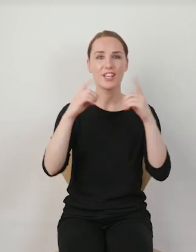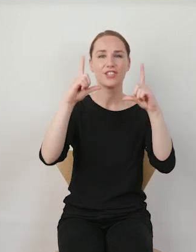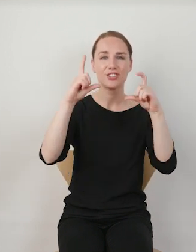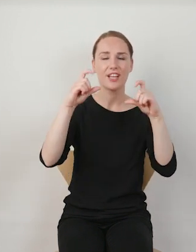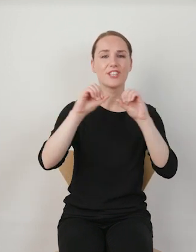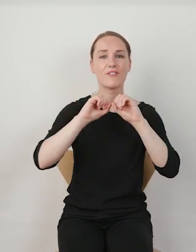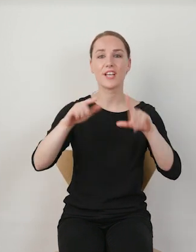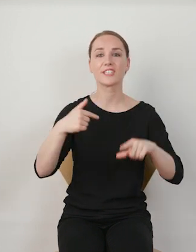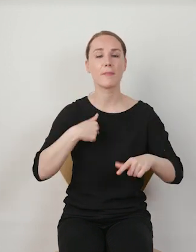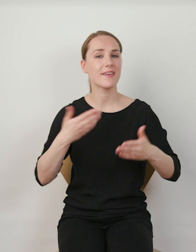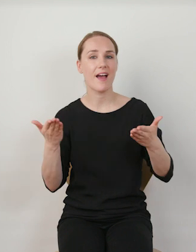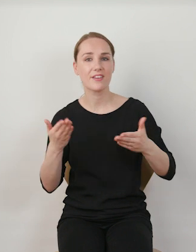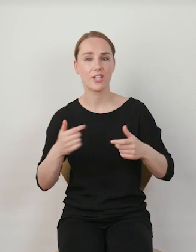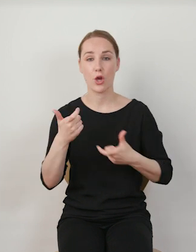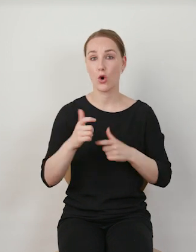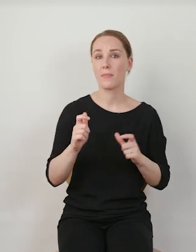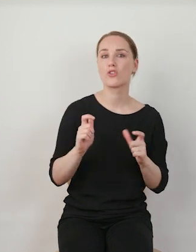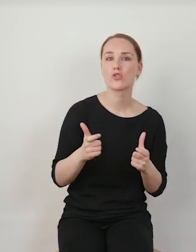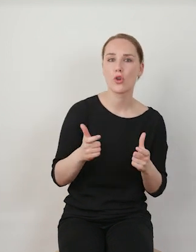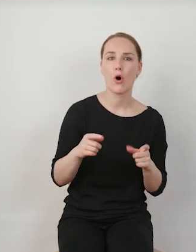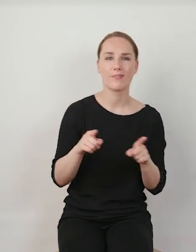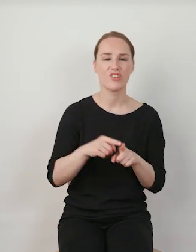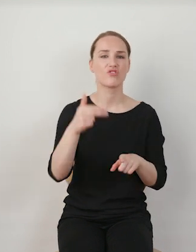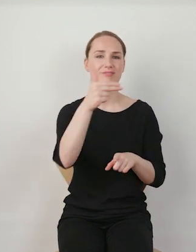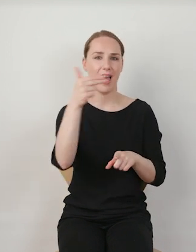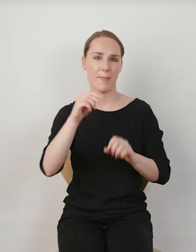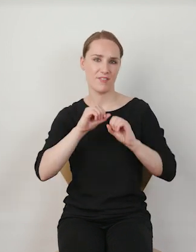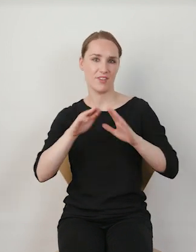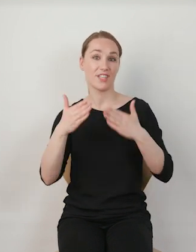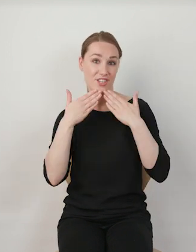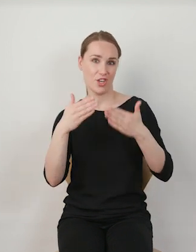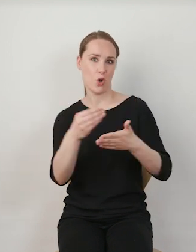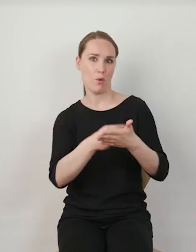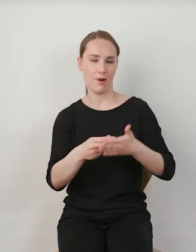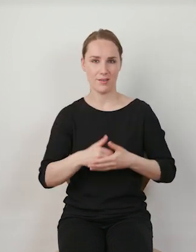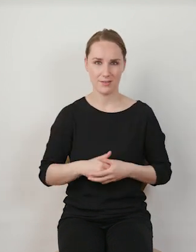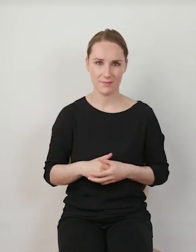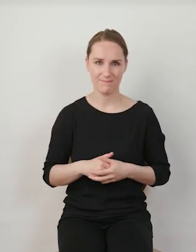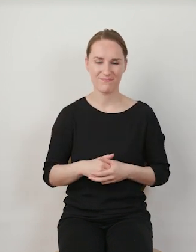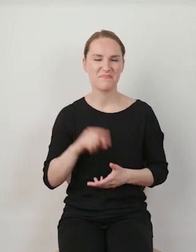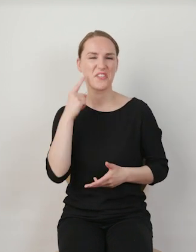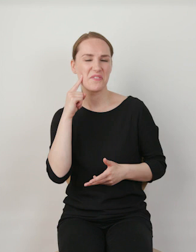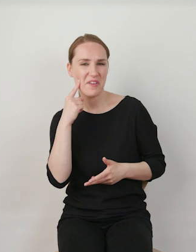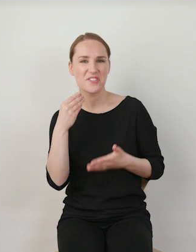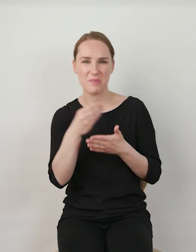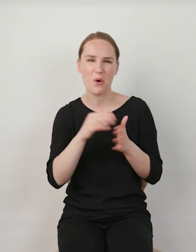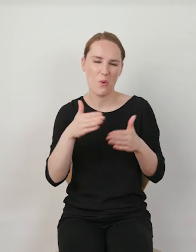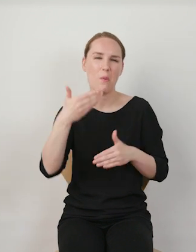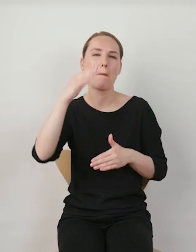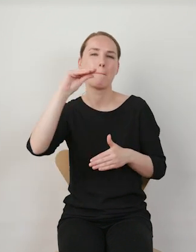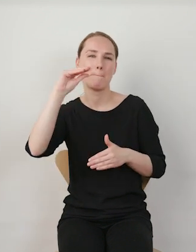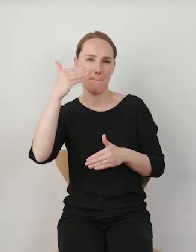gdzie jesteśmy, co robimy, bądź też obrazować omawiane tezy. Zabawne obrazki, czyli mem